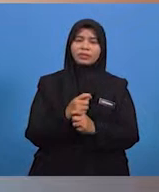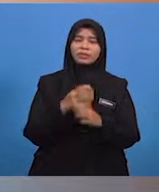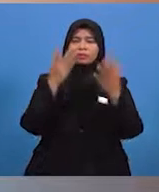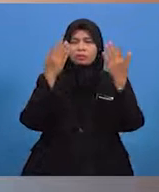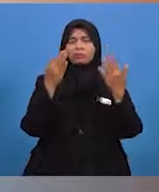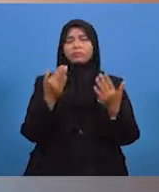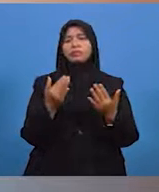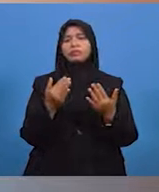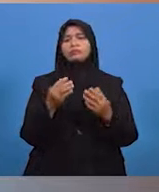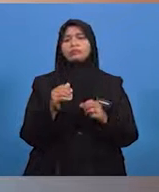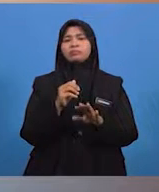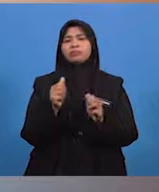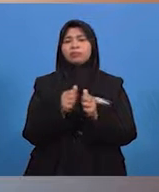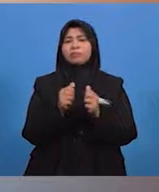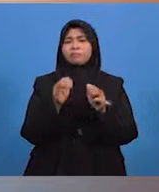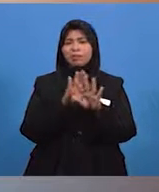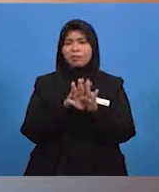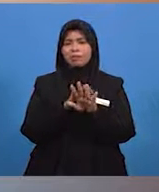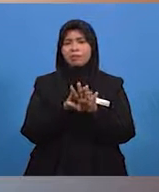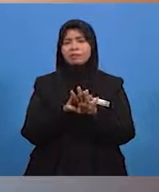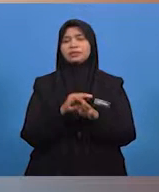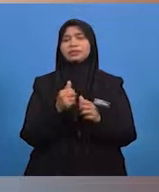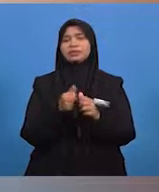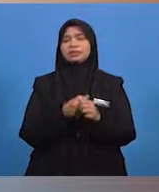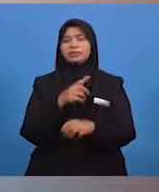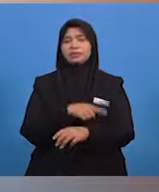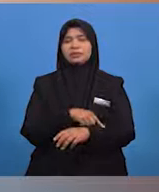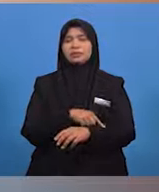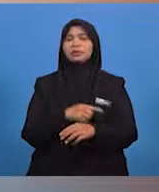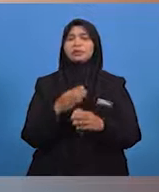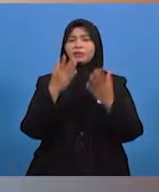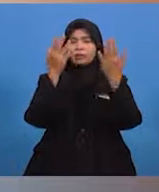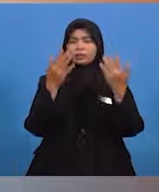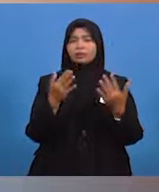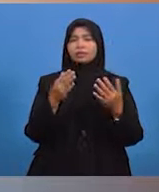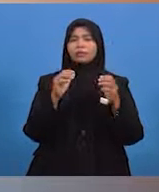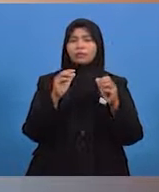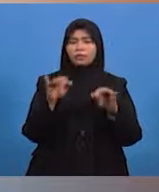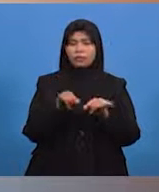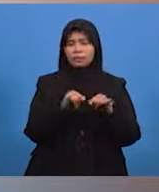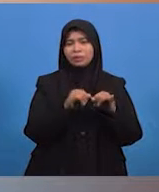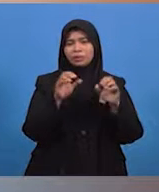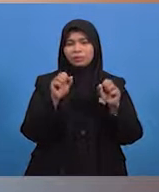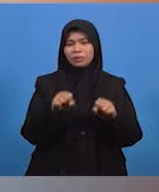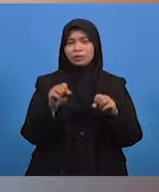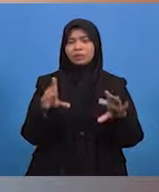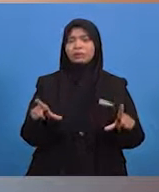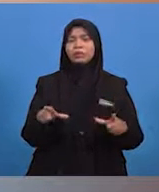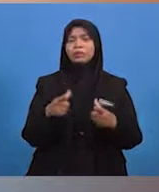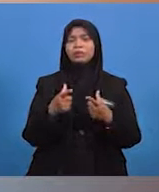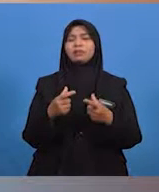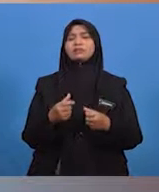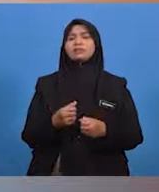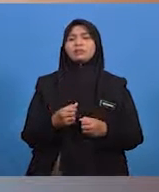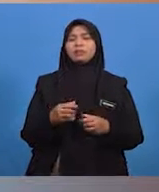-satu masa. Selain dari itu, hujan lebat juga boleh berlaku akibat ribut atau taufat seperti yang